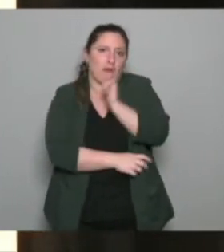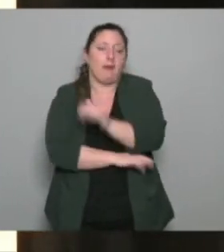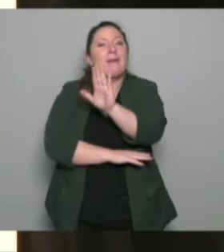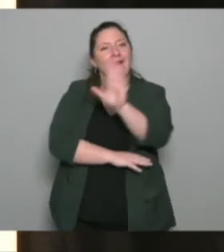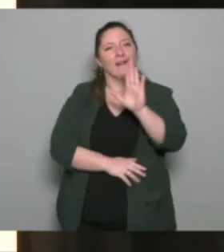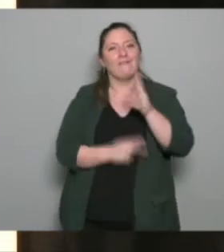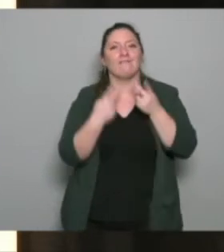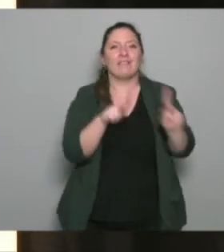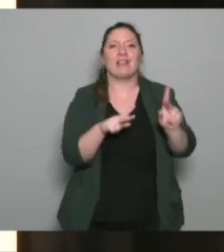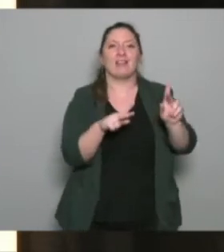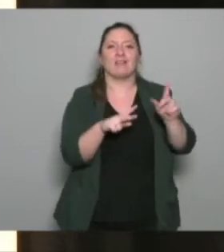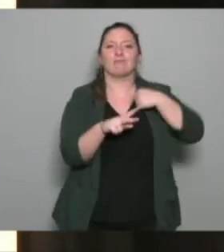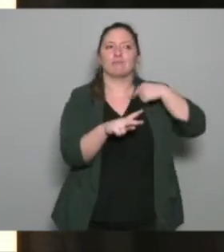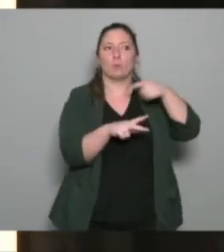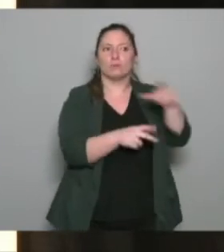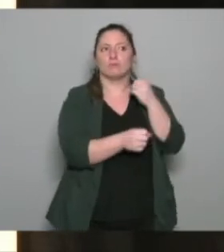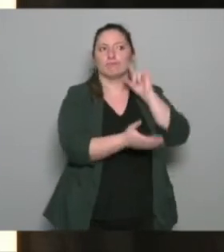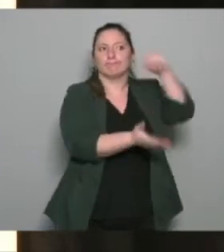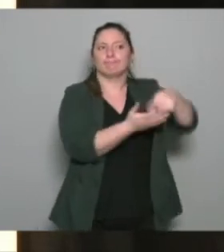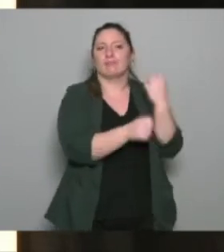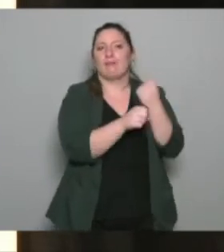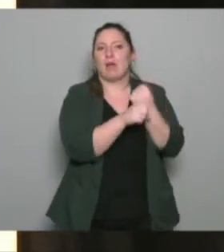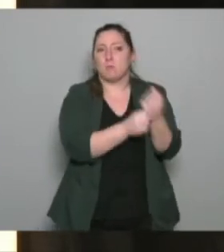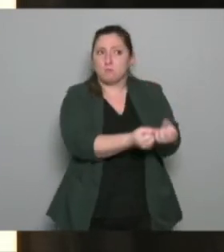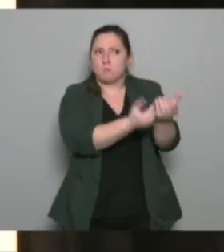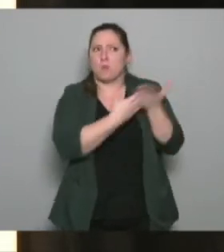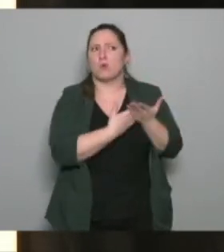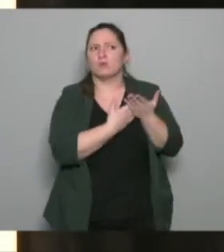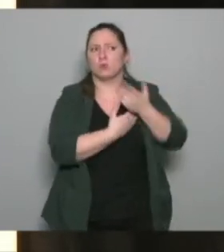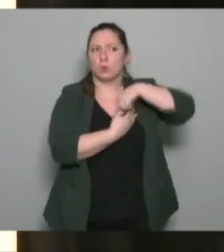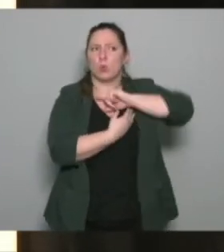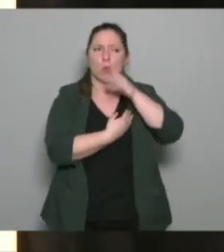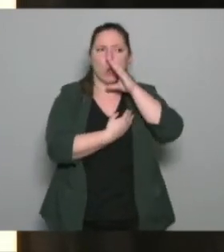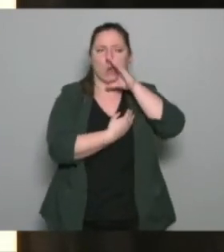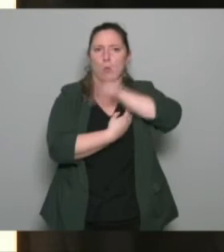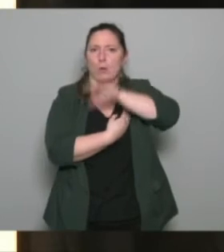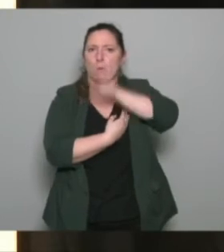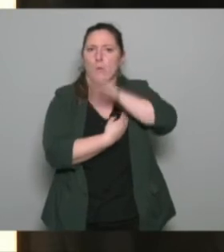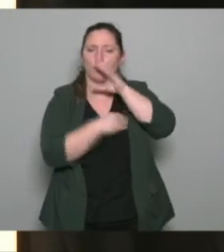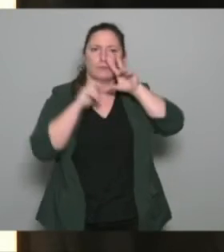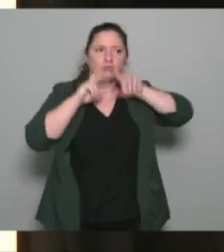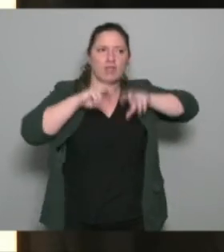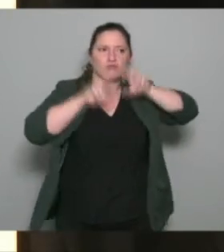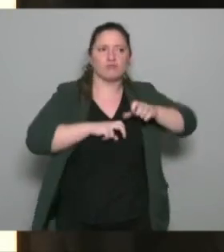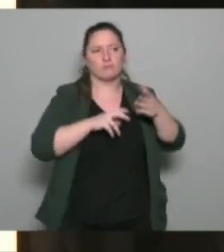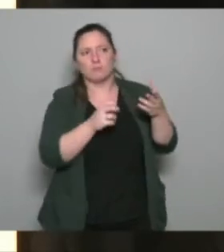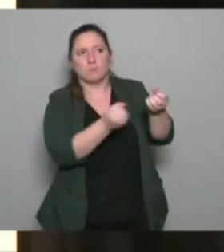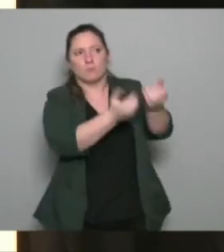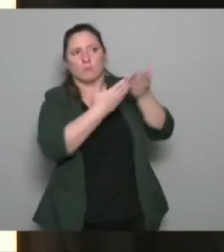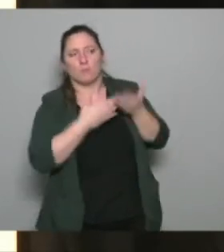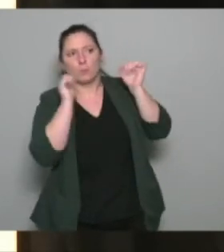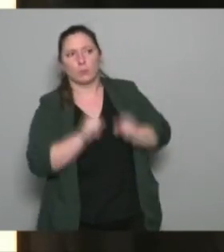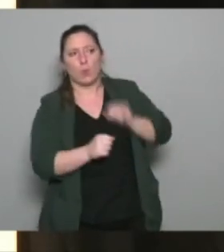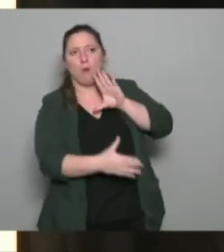je travaille ensuite les possibilités de se former ou d'acquérir ou d'aller dans d'autres formations sont bel et bien possibles